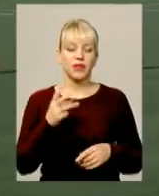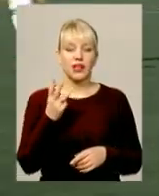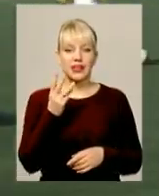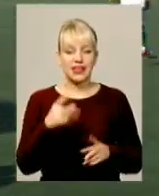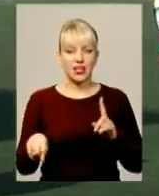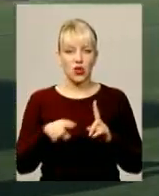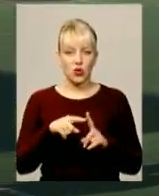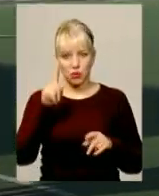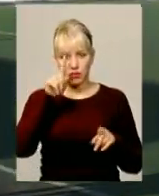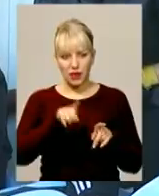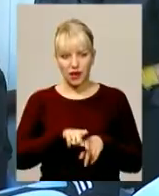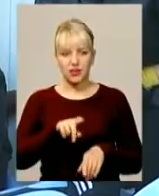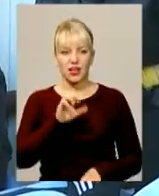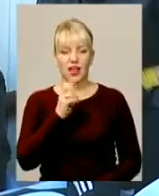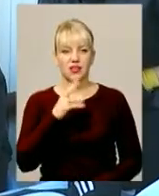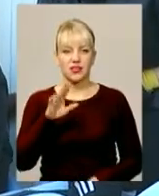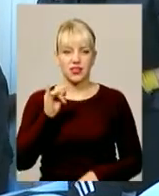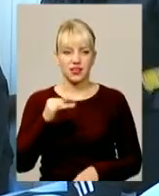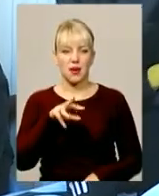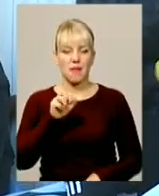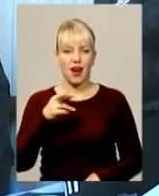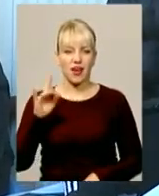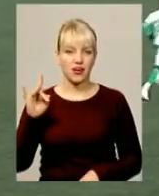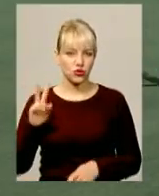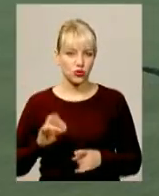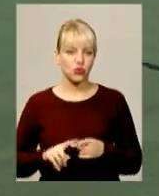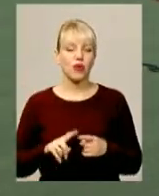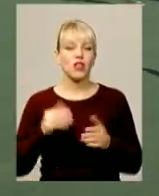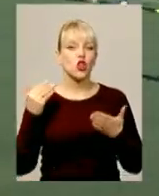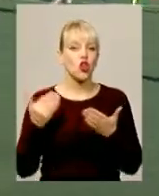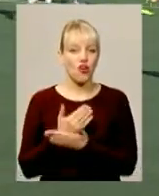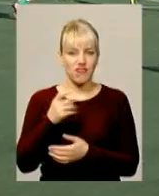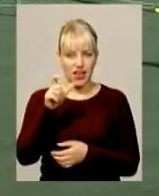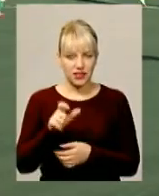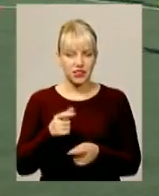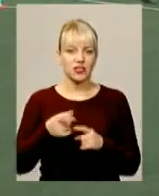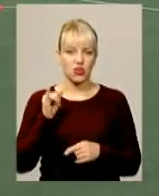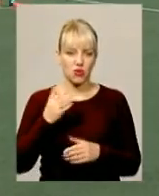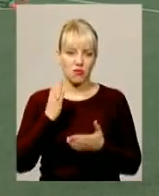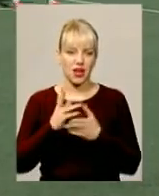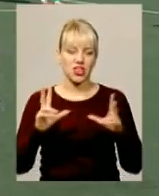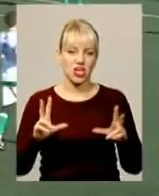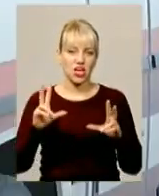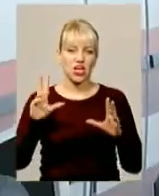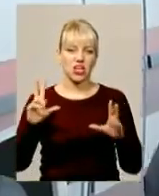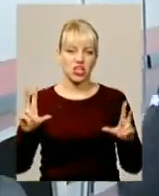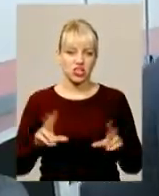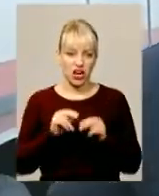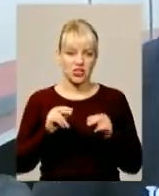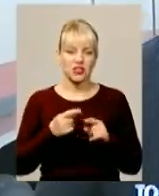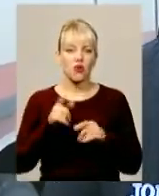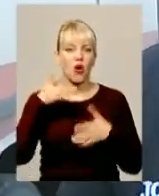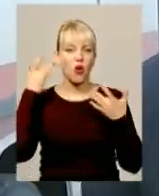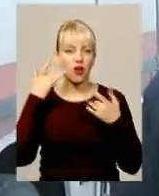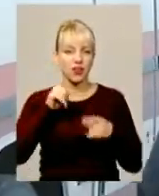брату Ігоря Маляренка Андрію. Він новачок у складі вінницької команди та має всі шанси увійти до клубу. Впевнений Ігор. Він легкий,